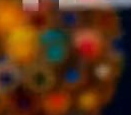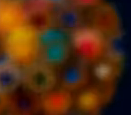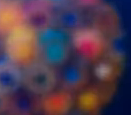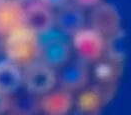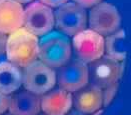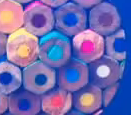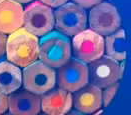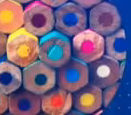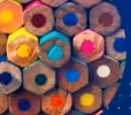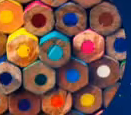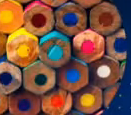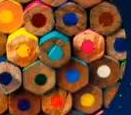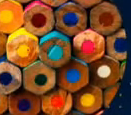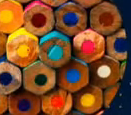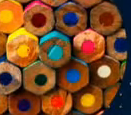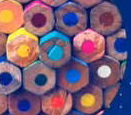Музиката